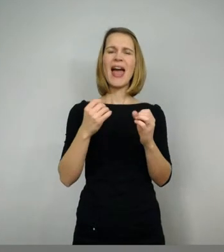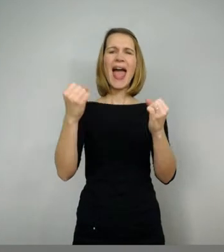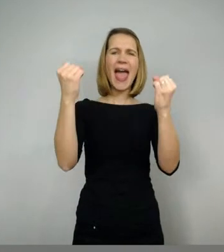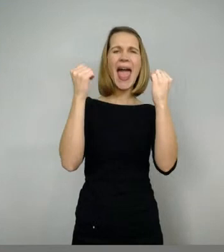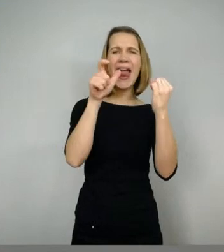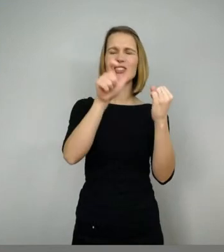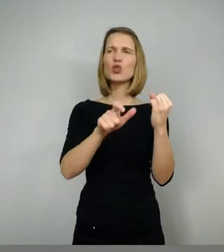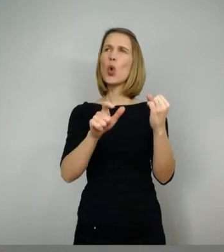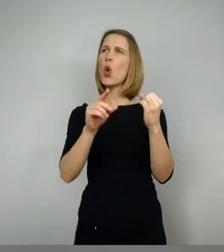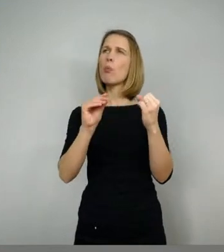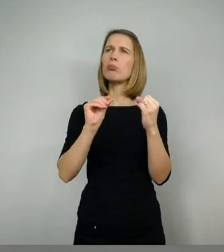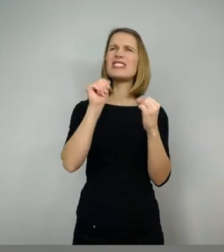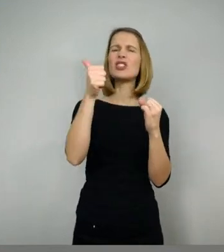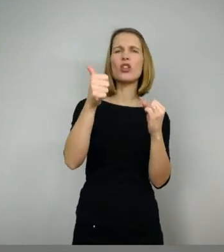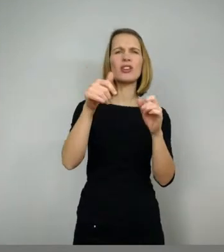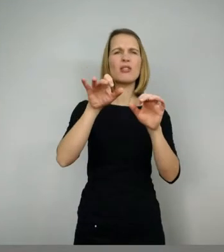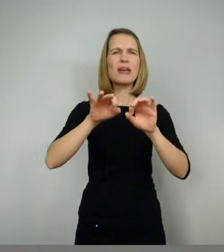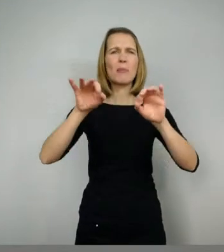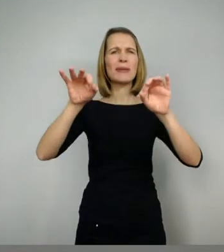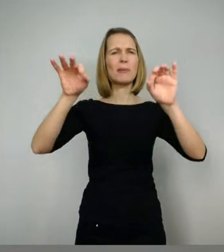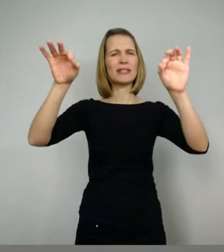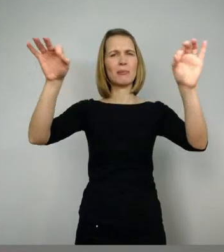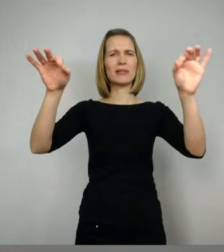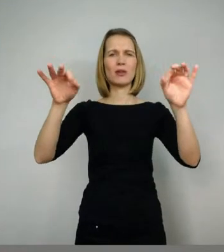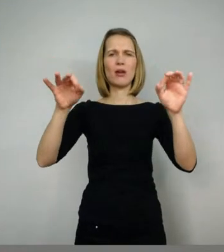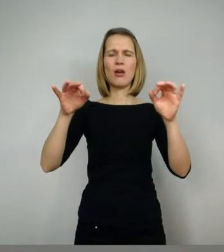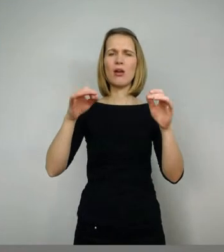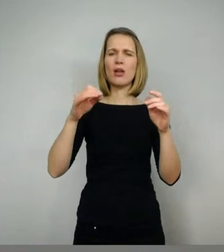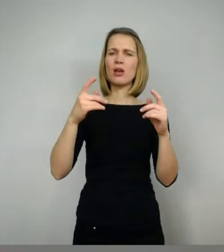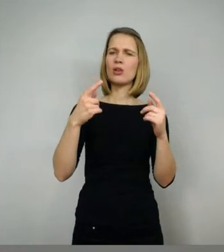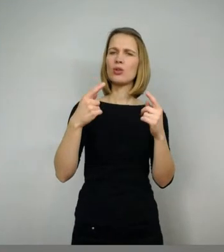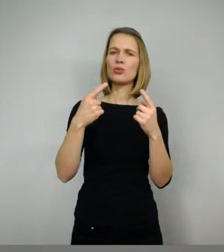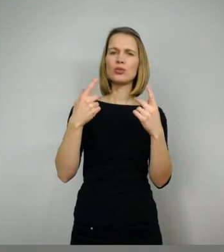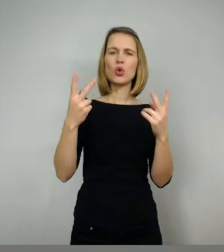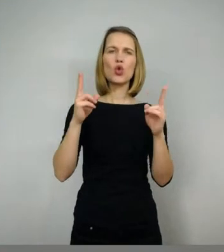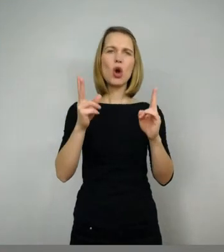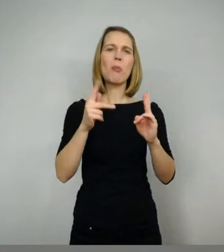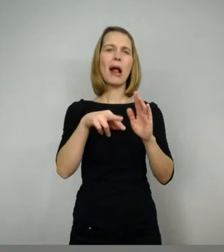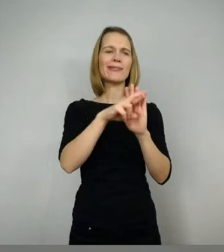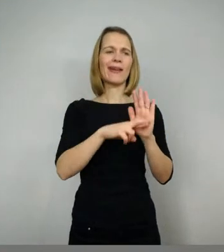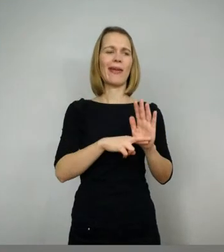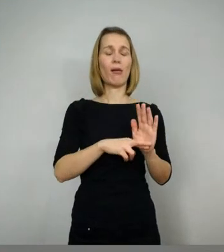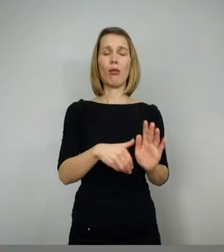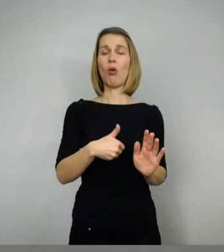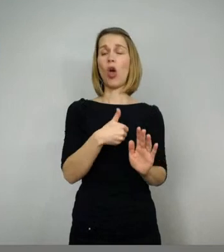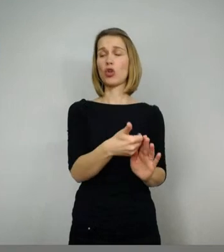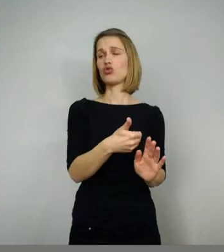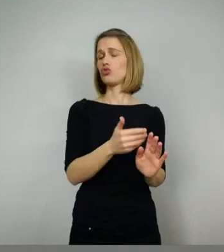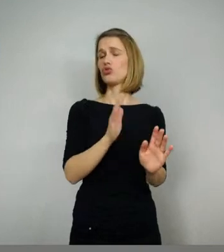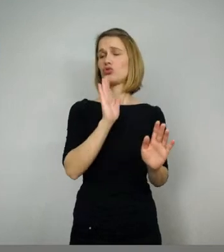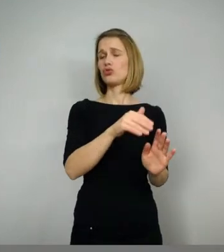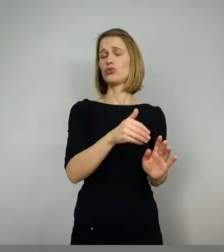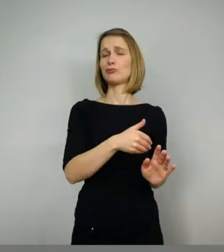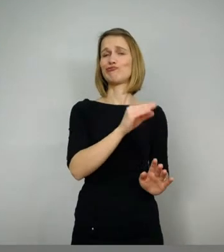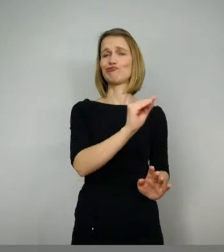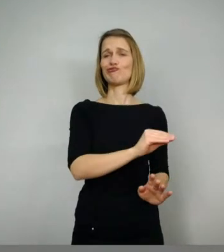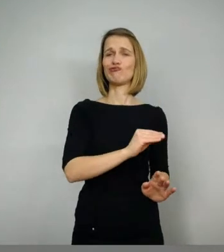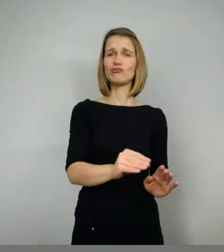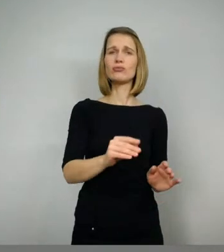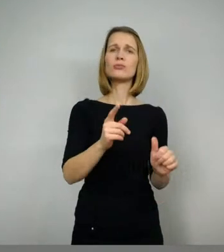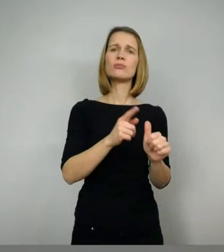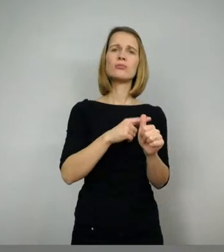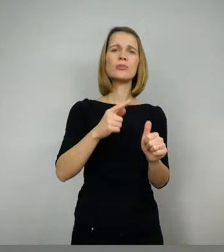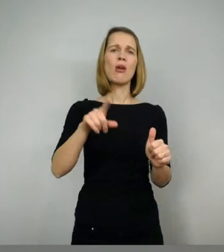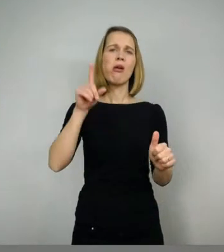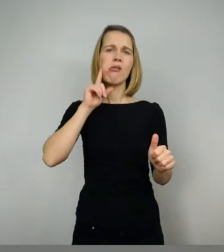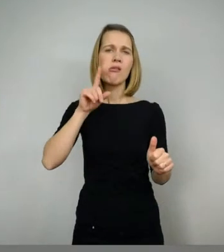so viel besser in allem und er widersetzt sich den Regeln des Hofes. Ja, also er betrügt und ja,